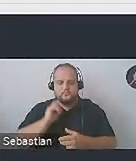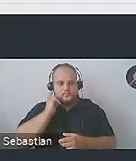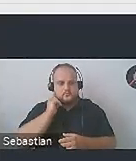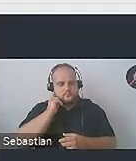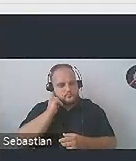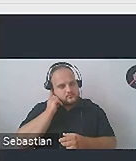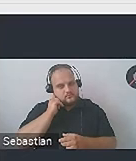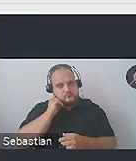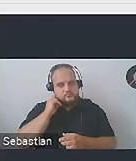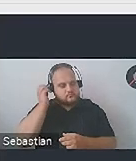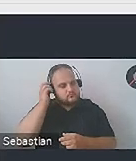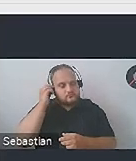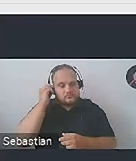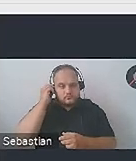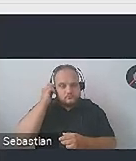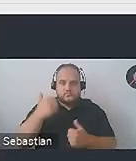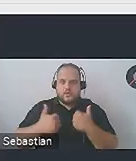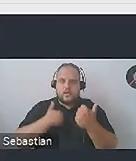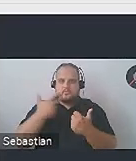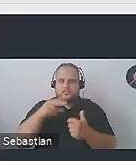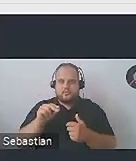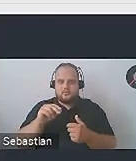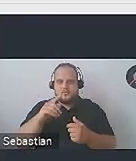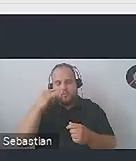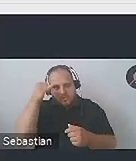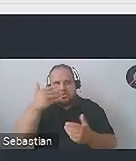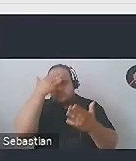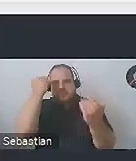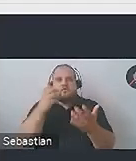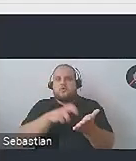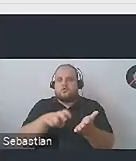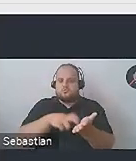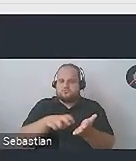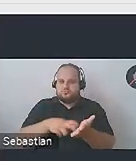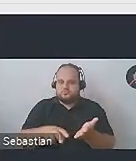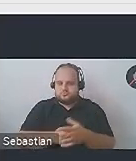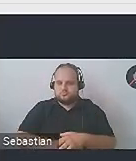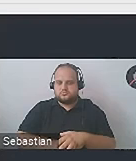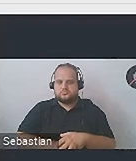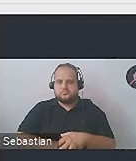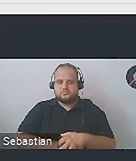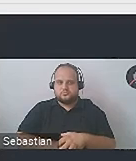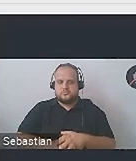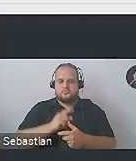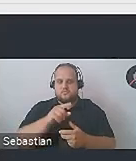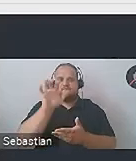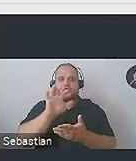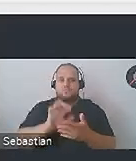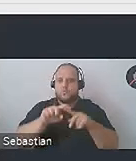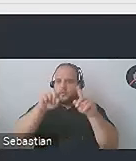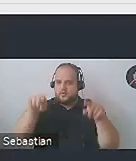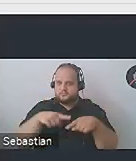nie utknęła, nie wiedząc, co ja właściwie robię. Formularze są w ogóle bardzo ważną częścią pracy w internecie,